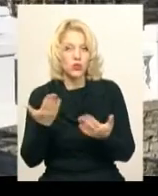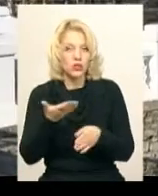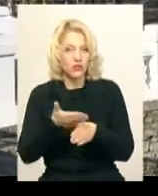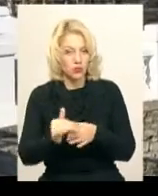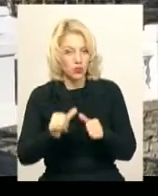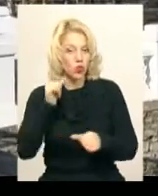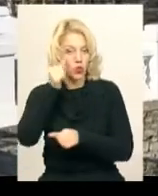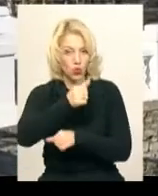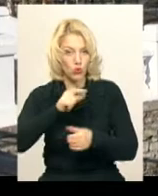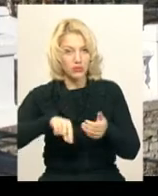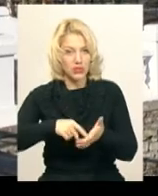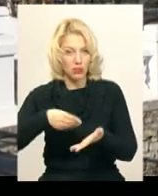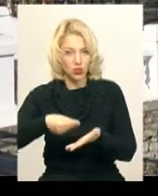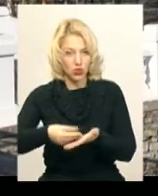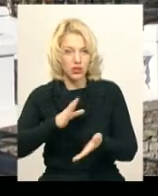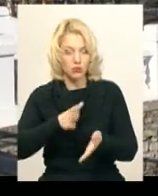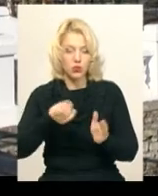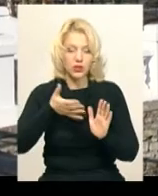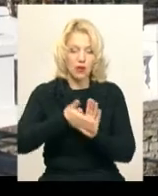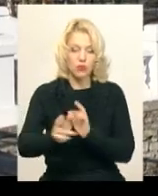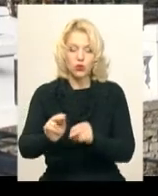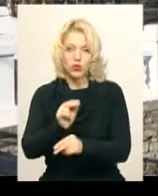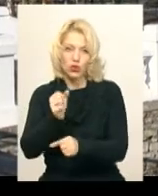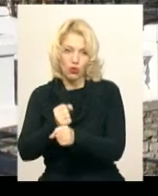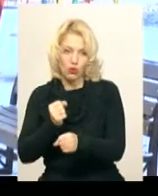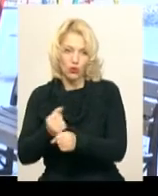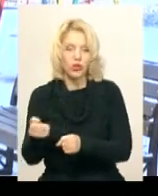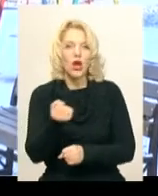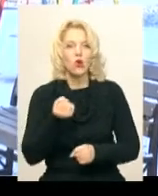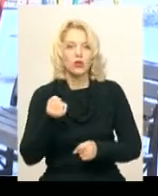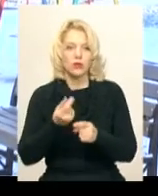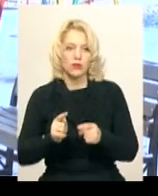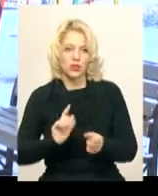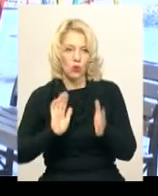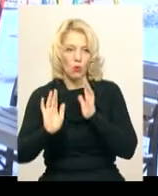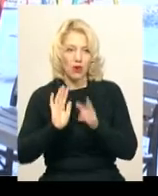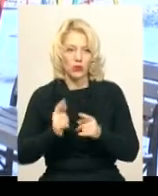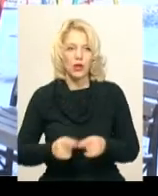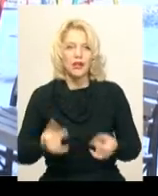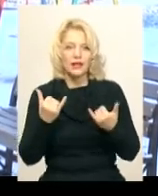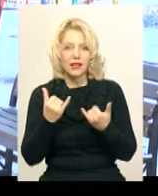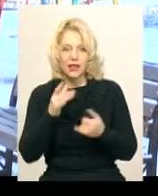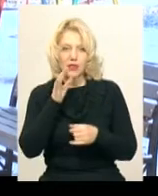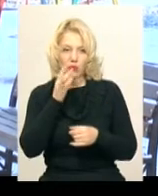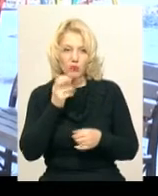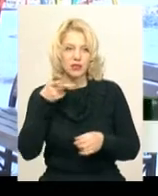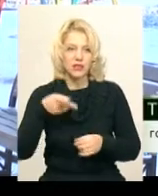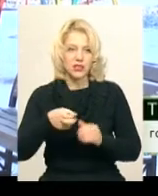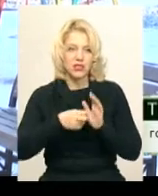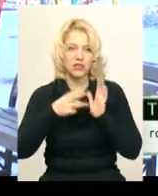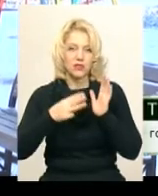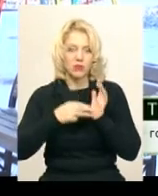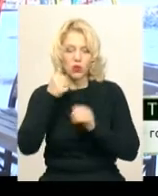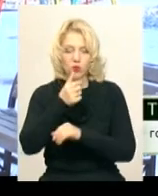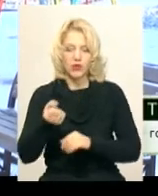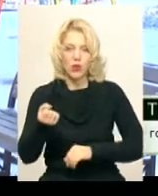минулого року з міського бюджету, пішли на поточні роботи та утримання парку. На даний момент, у 2018 року на